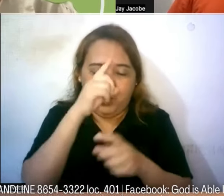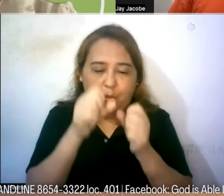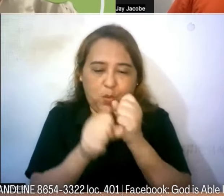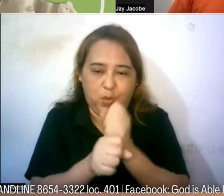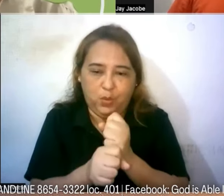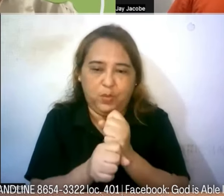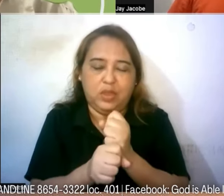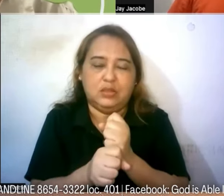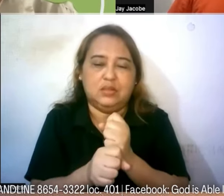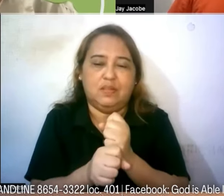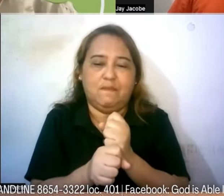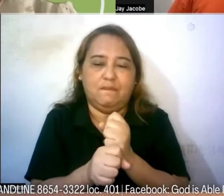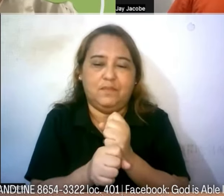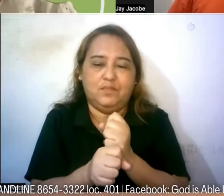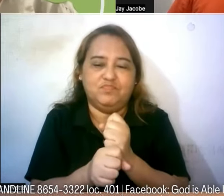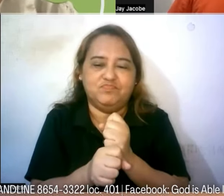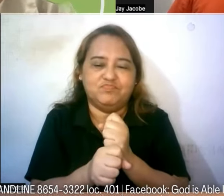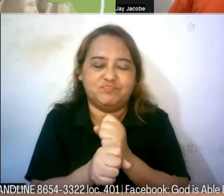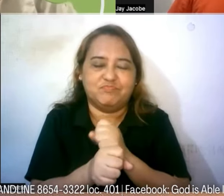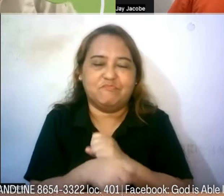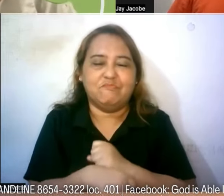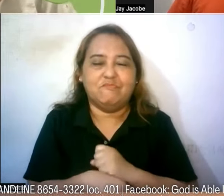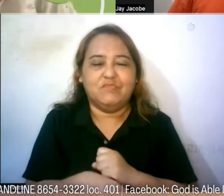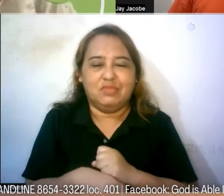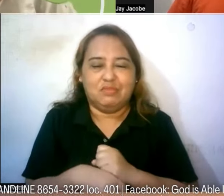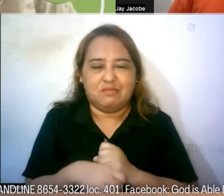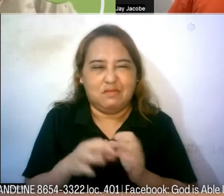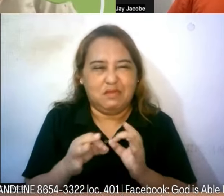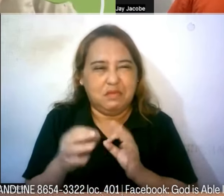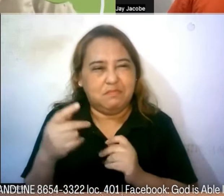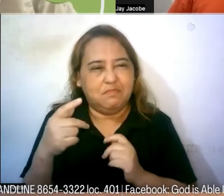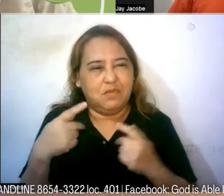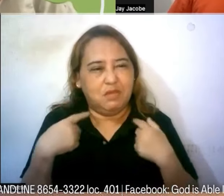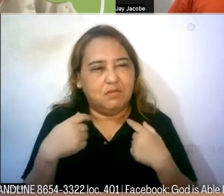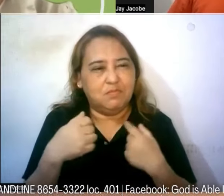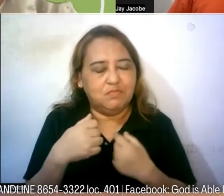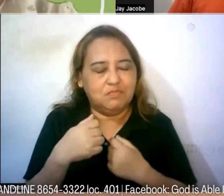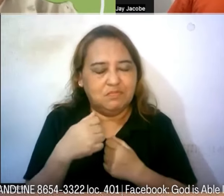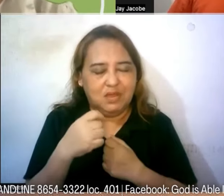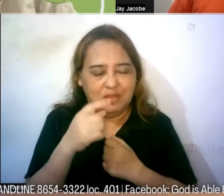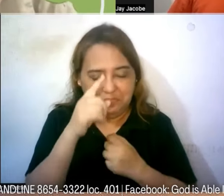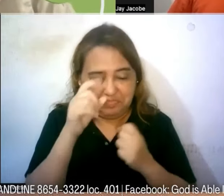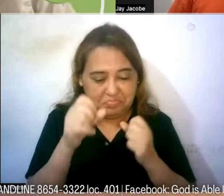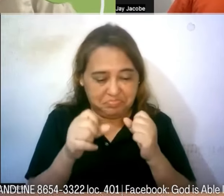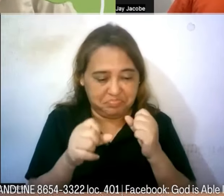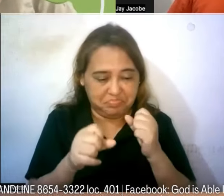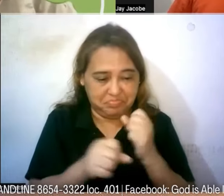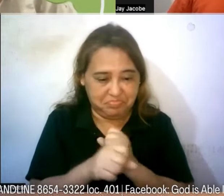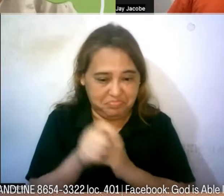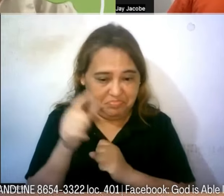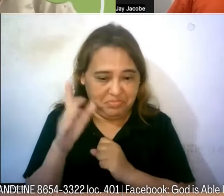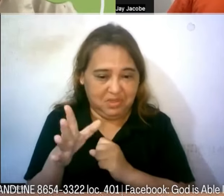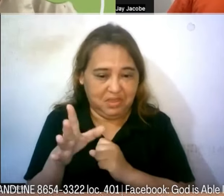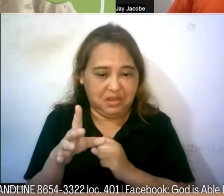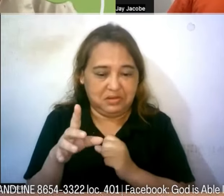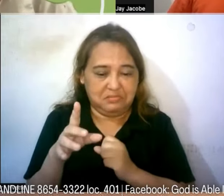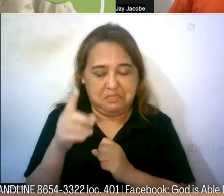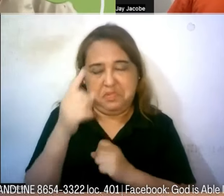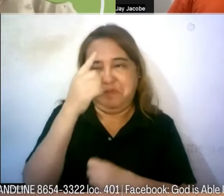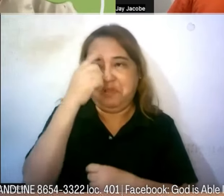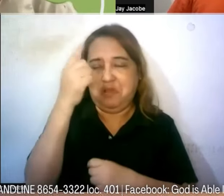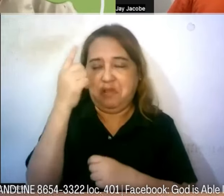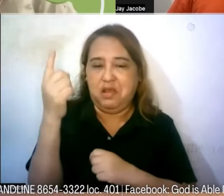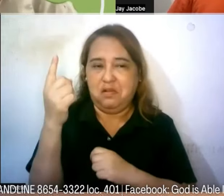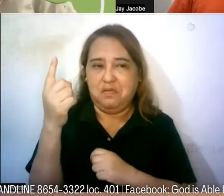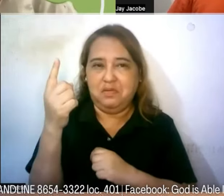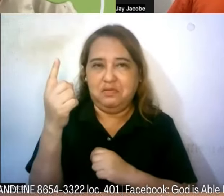ito ang talagang ilaban natin kung may pinaniniwalaan tayong Diyos na nakakita ng sitwasyon natin kahit mag-isa tayo at napakasakit di